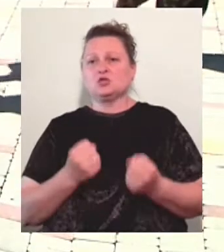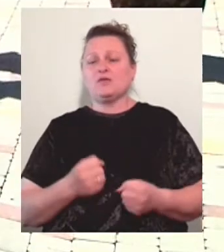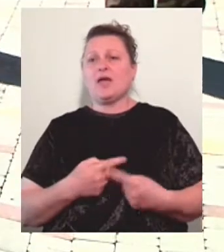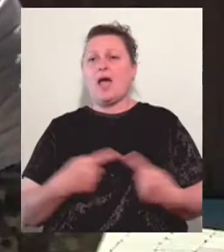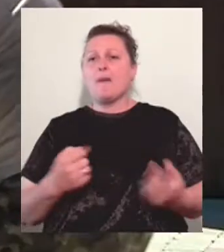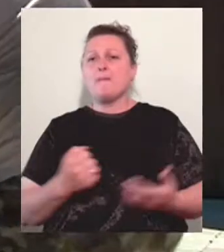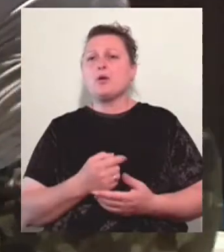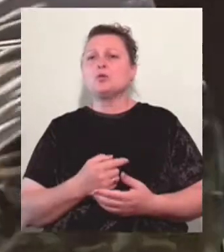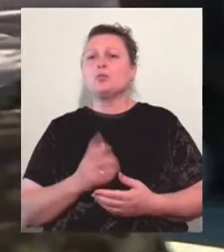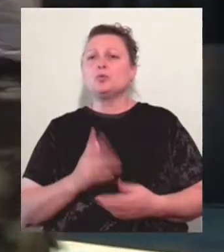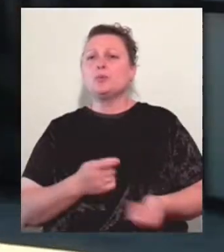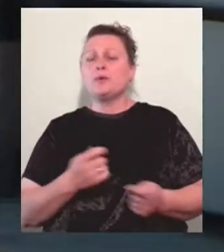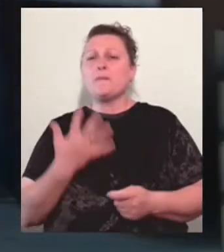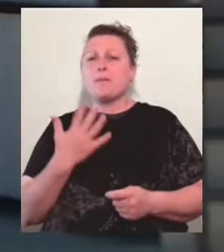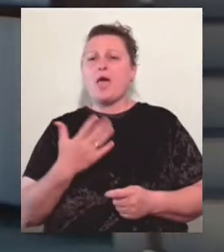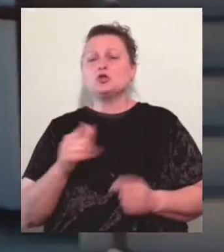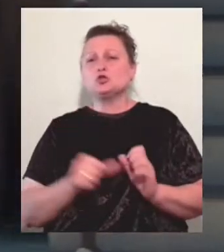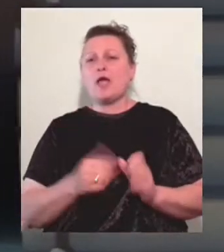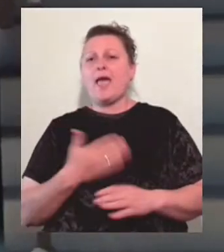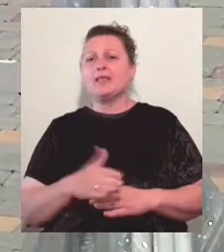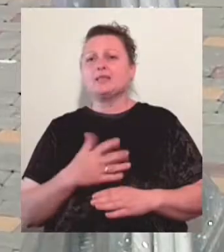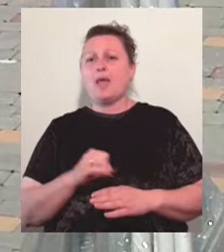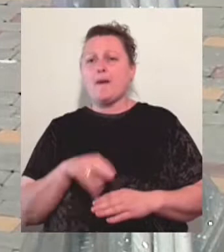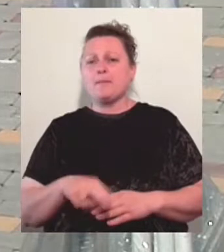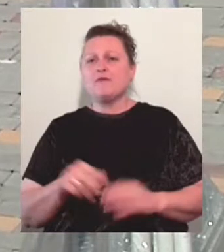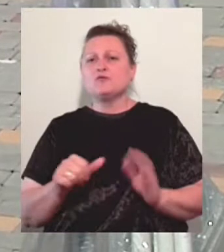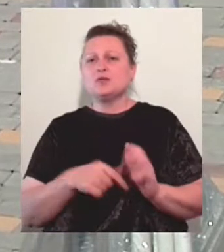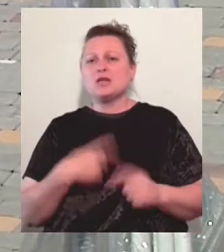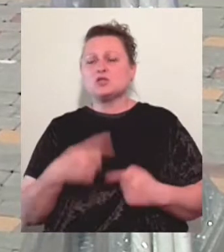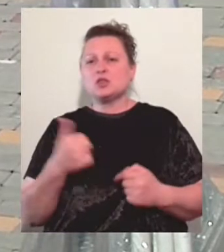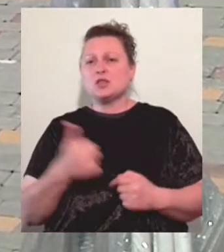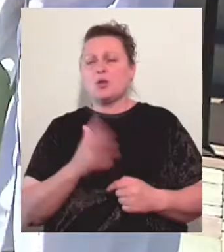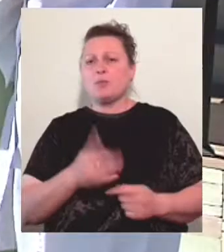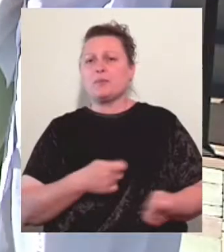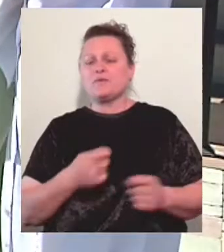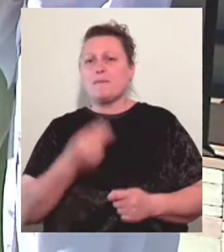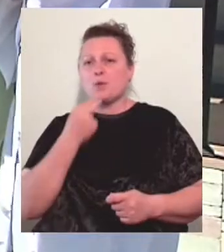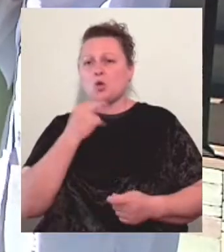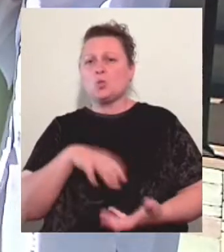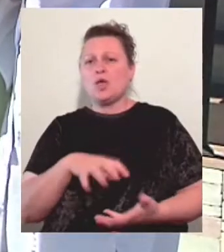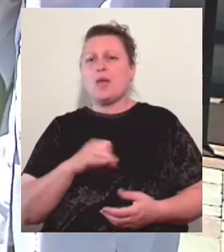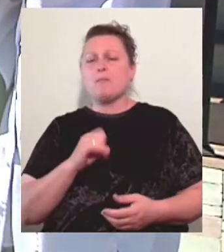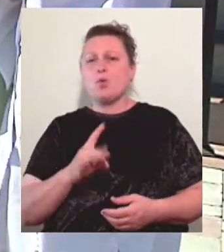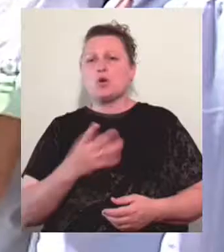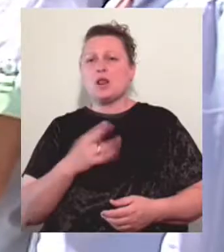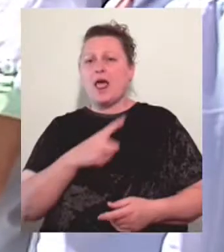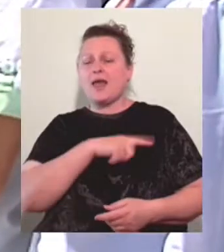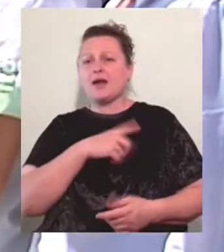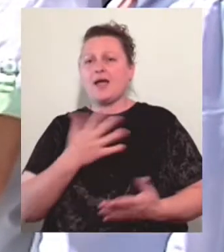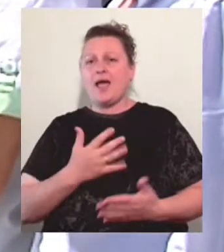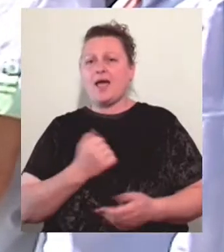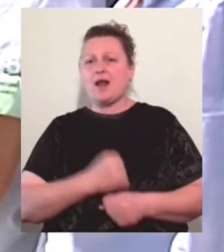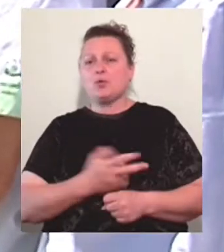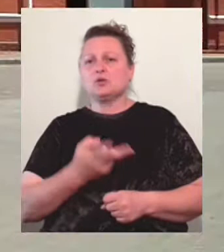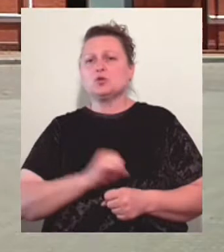заклад будуть у 5-6 етапів. Так на наступному тижні, окрім остаткування, завезуть і продуктові набори для лікарів, які працюють із хворими